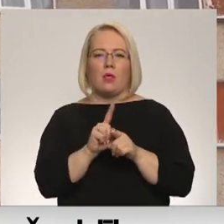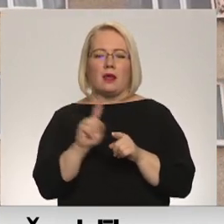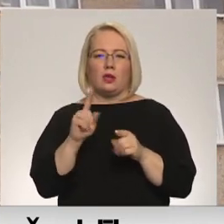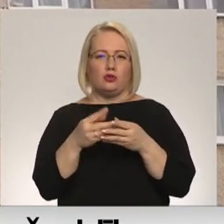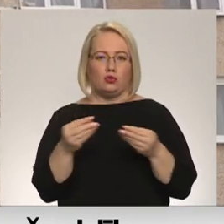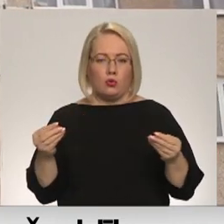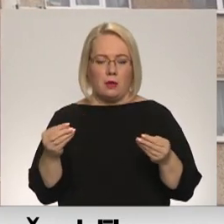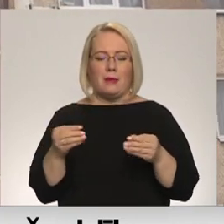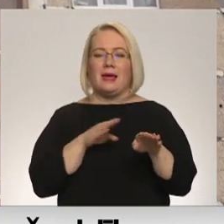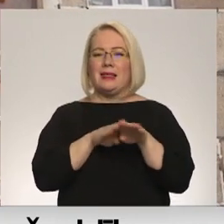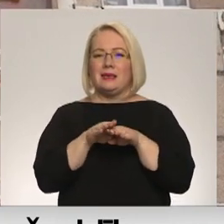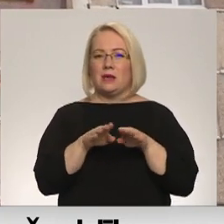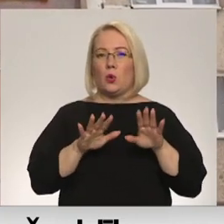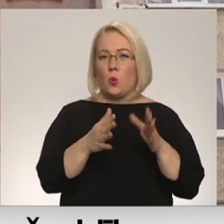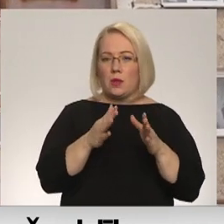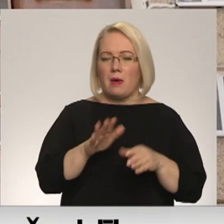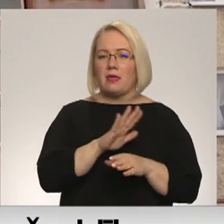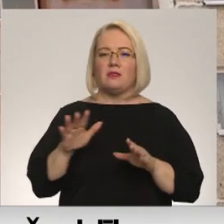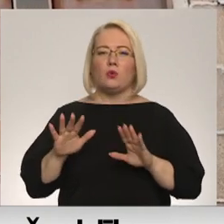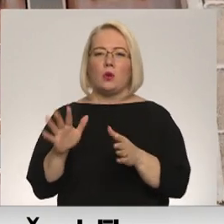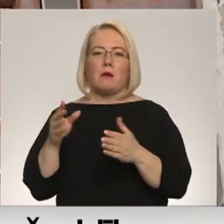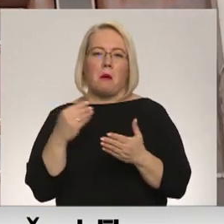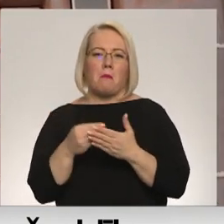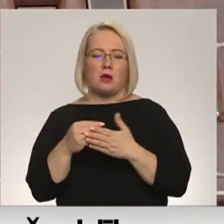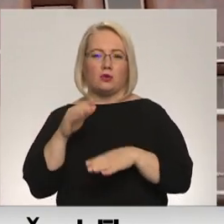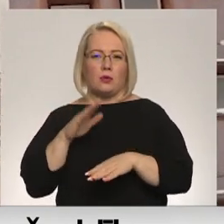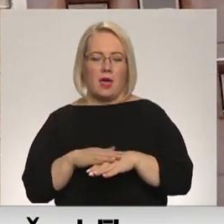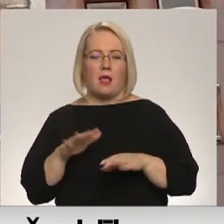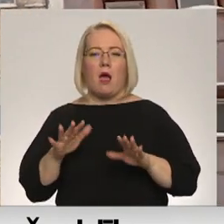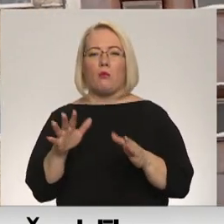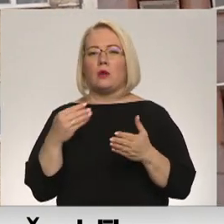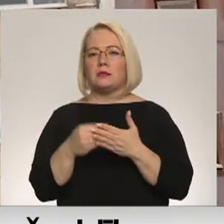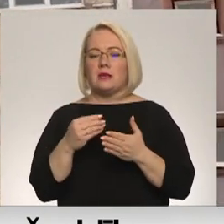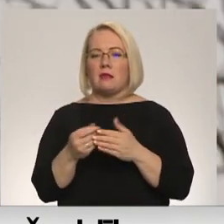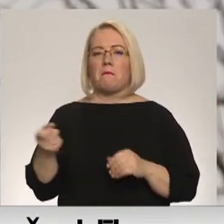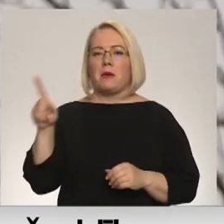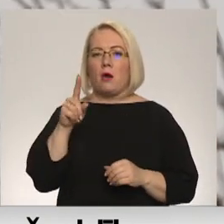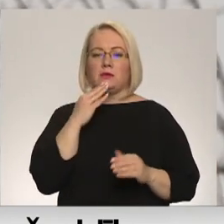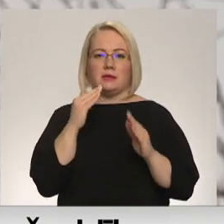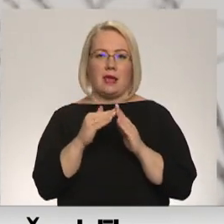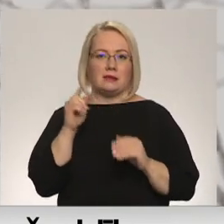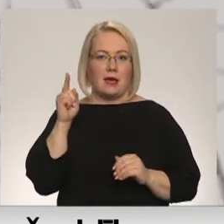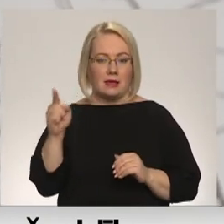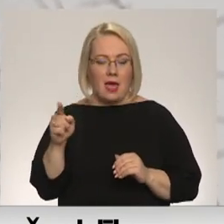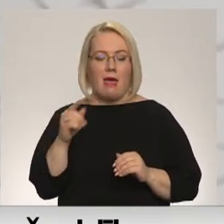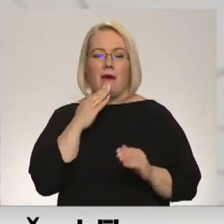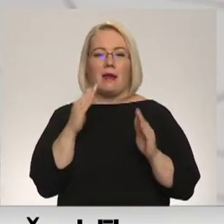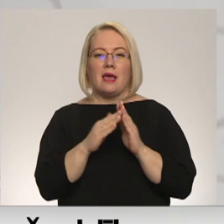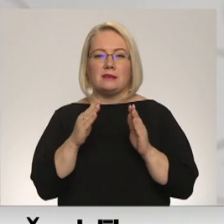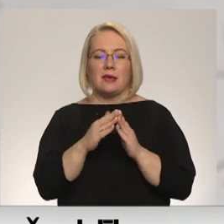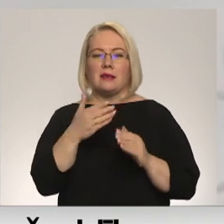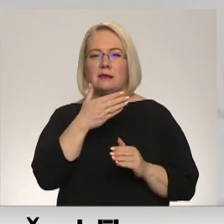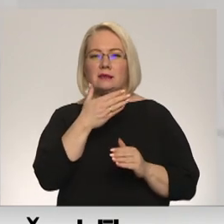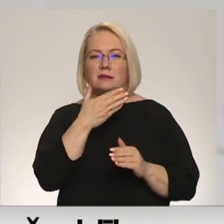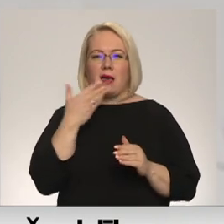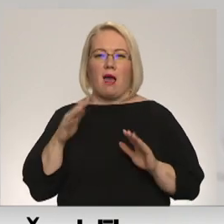nevis kurināmā, bet kurināšanas izmaksu dēļ siltuma tarifs pieaudzis arī rēziknē. Rēziknes siltuma tīklos RETV uzsver,